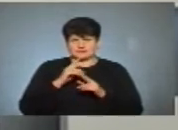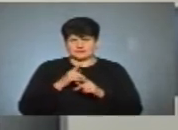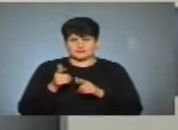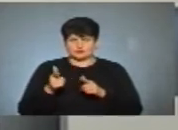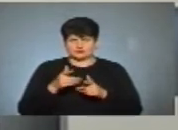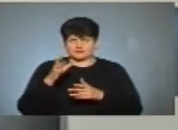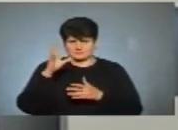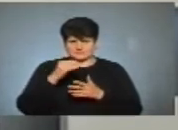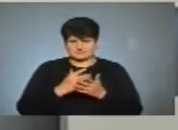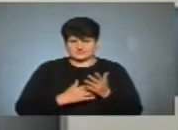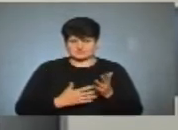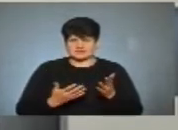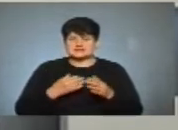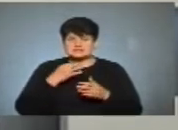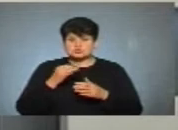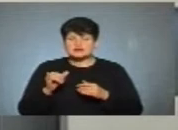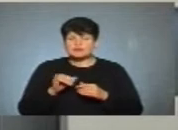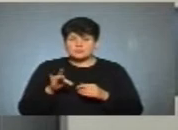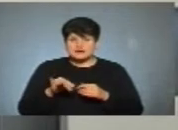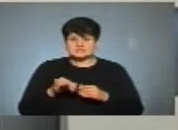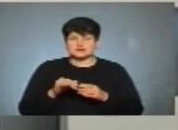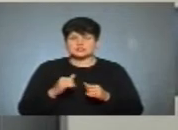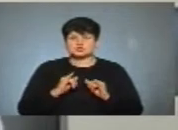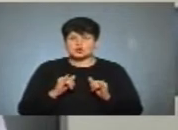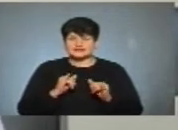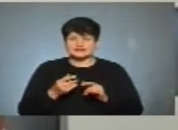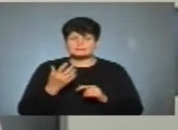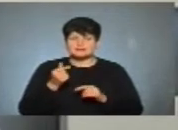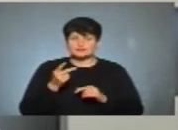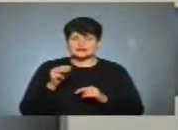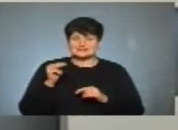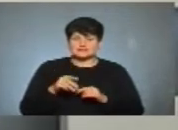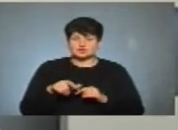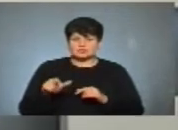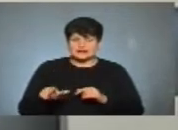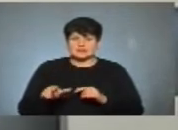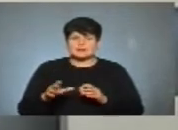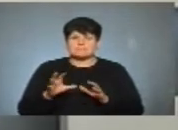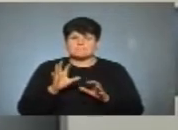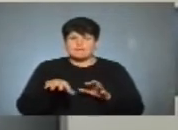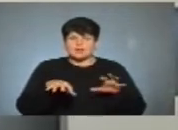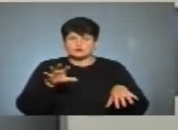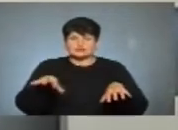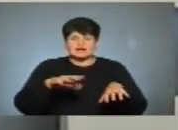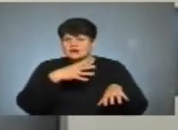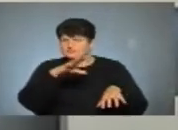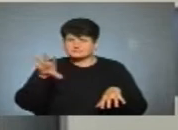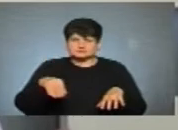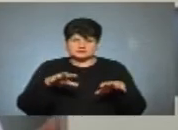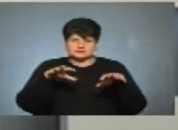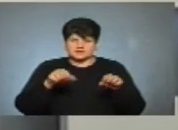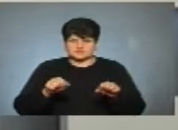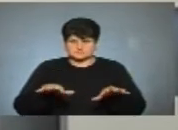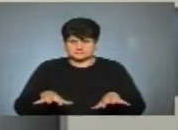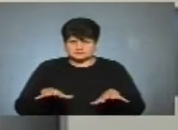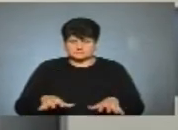назвати весь список. Я скажу, що від «Європейської солідарності» півтори тисячі людей балотуються в Тернопільській області на всі рівні всіх влад, місцевої влади.